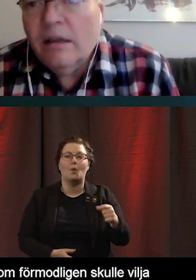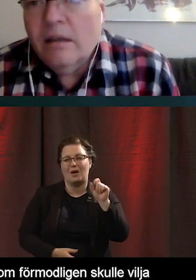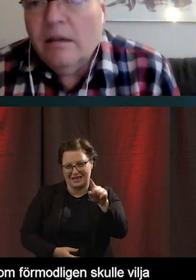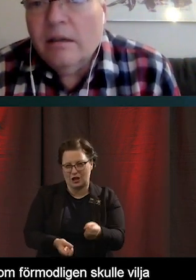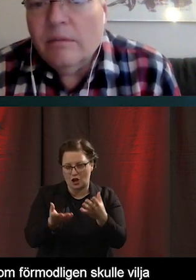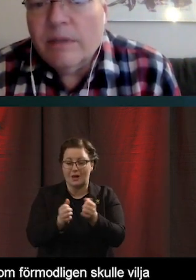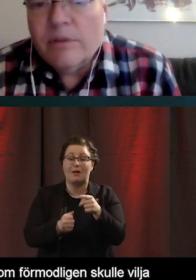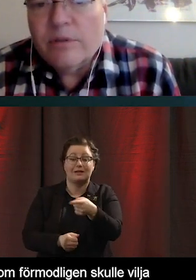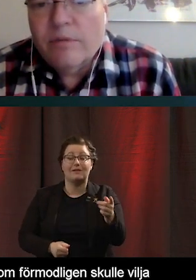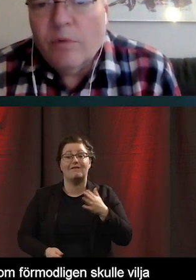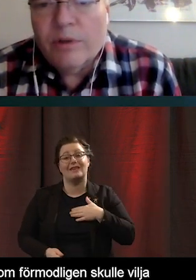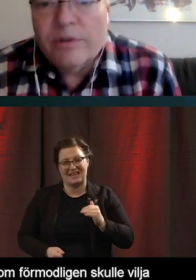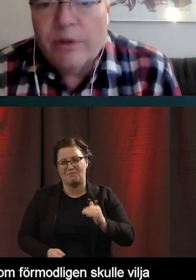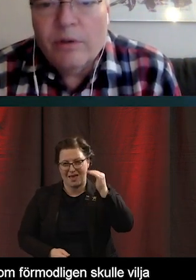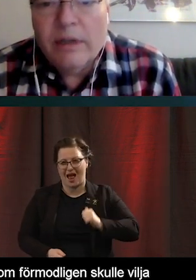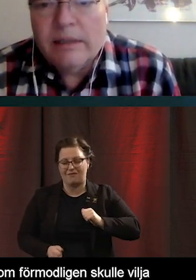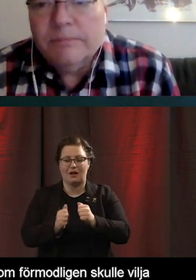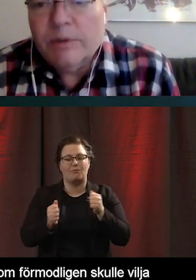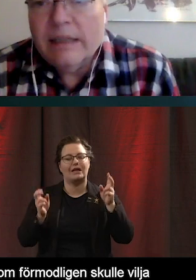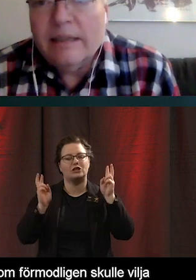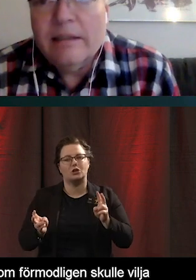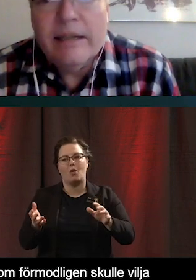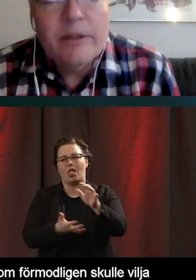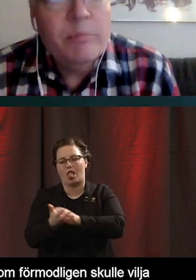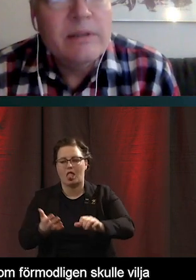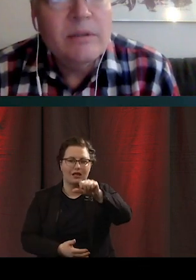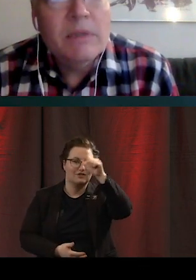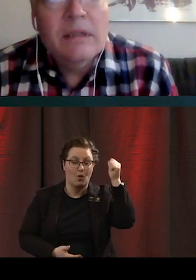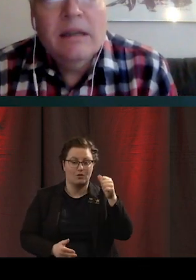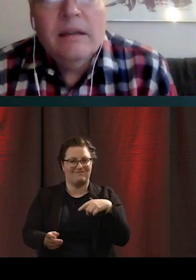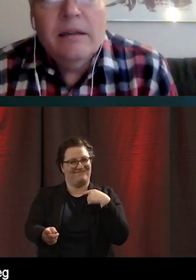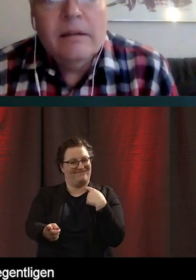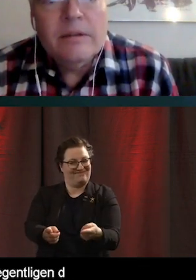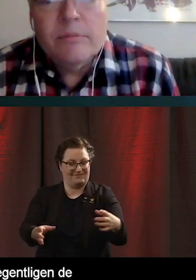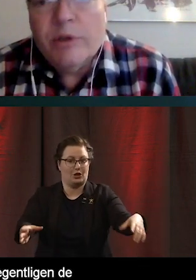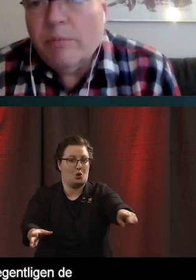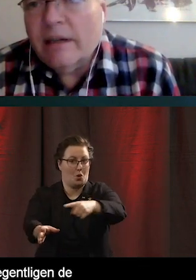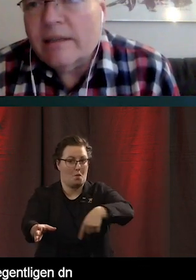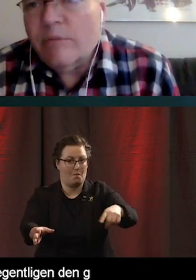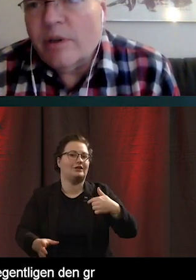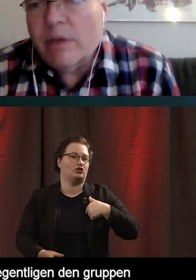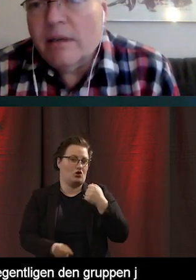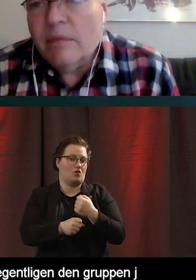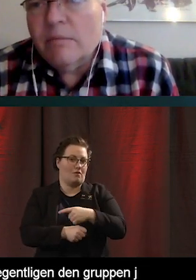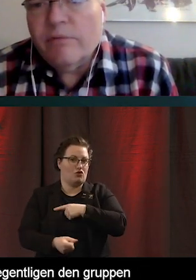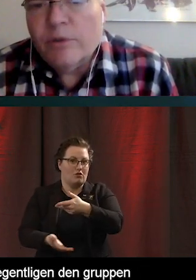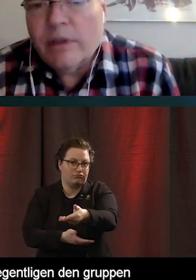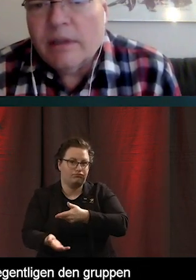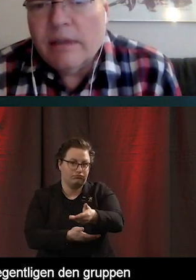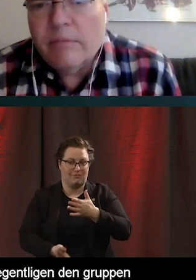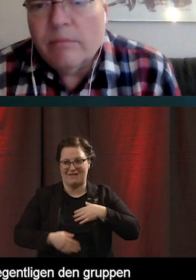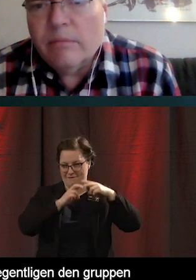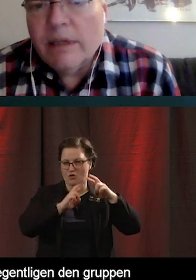svårt och så krångligt. Och det är egentligen den där gruppen som jag jobbar ganska mycket med i min